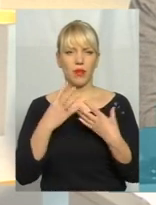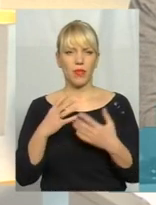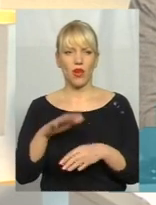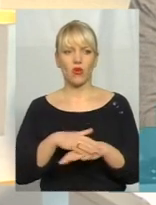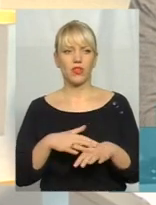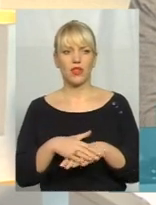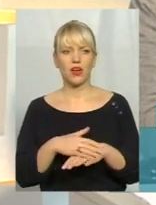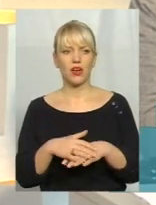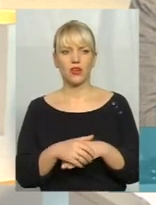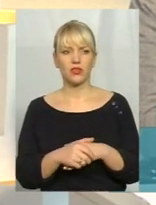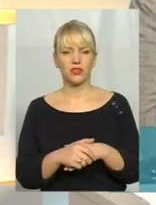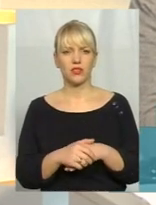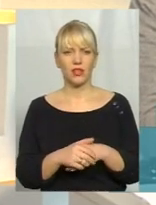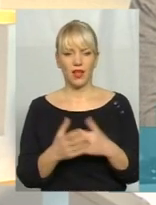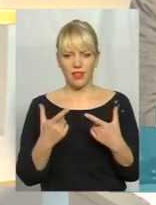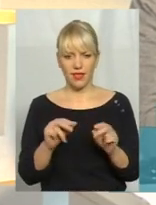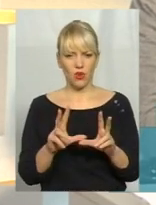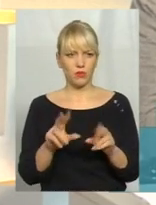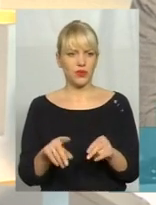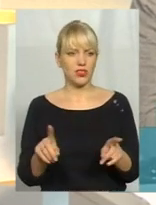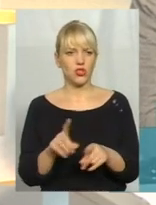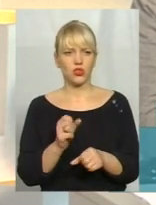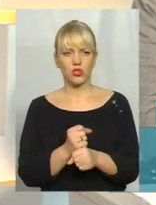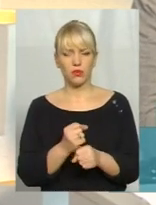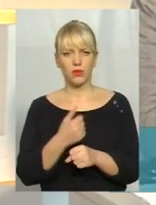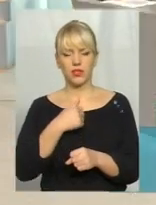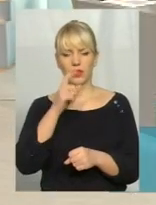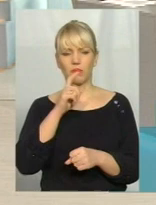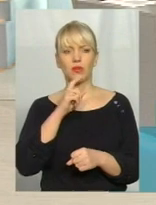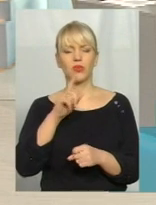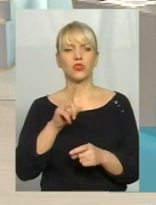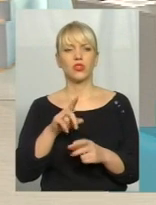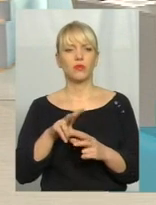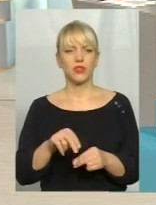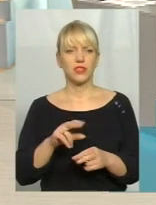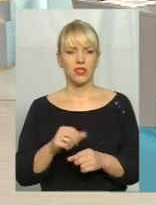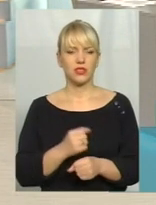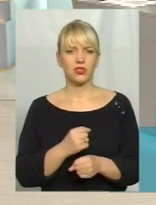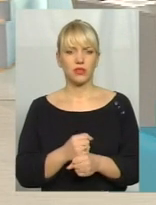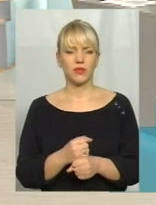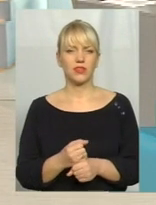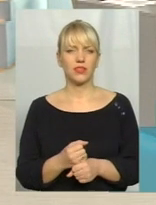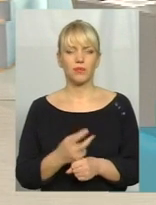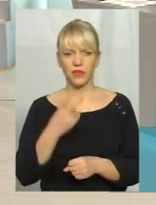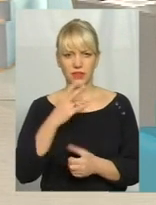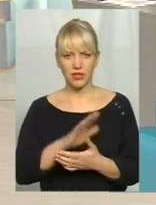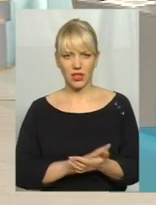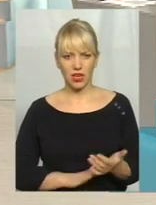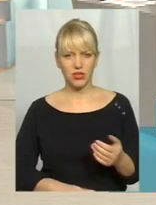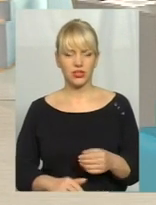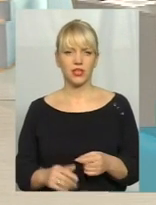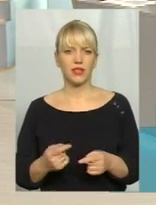Скажіть, будь ласка, де обіцяли, що зробити? Бо ми не зовсім розуміємо, що обіцяли зробити. І де? В районі